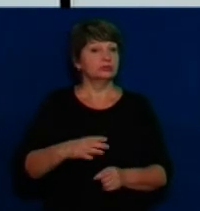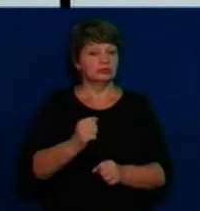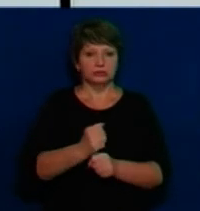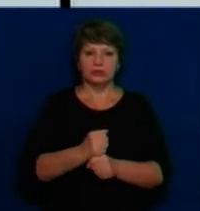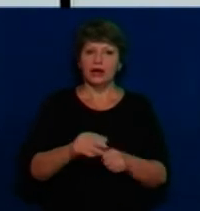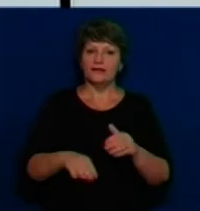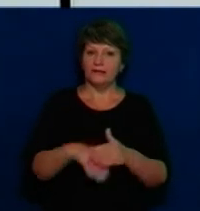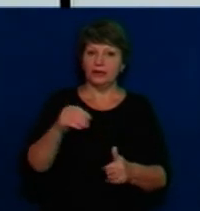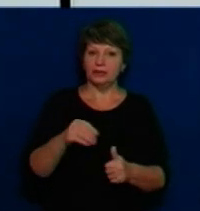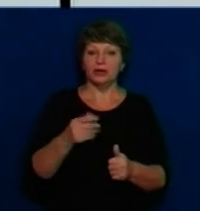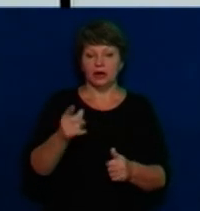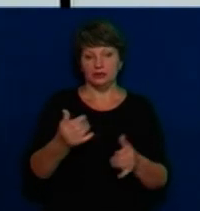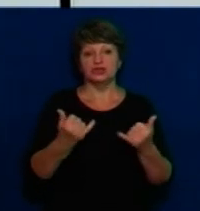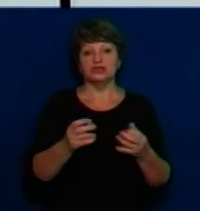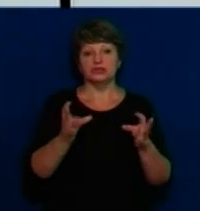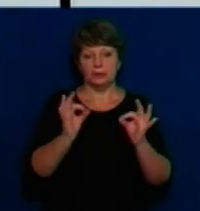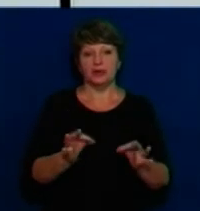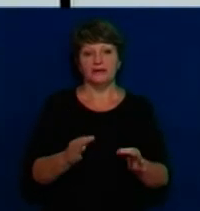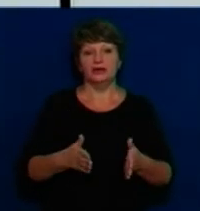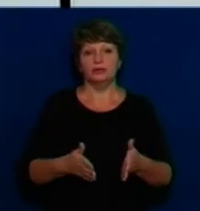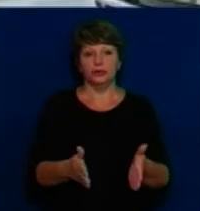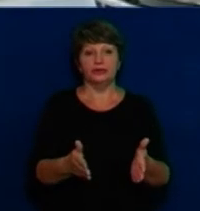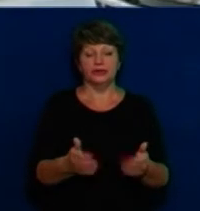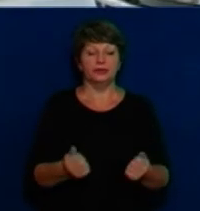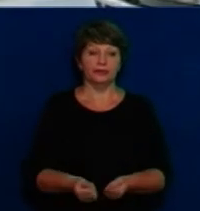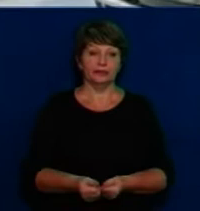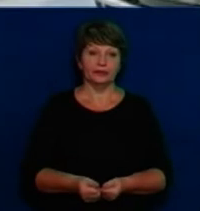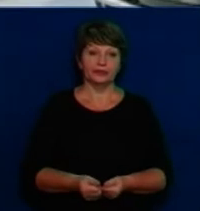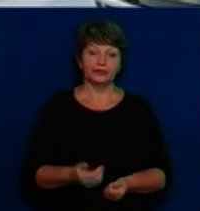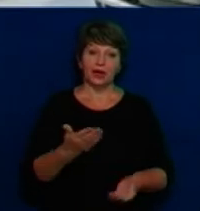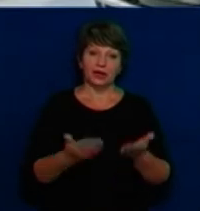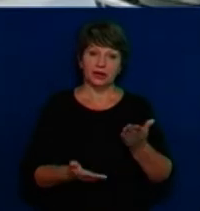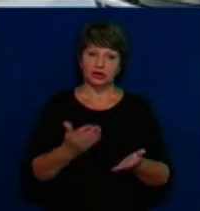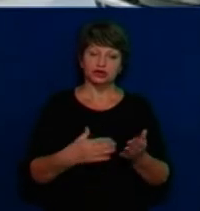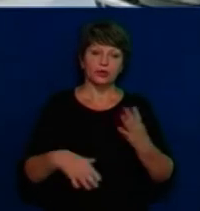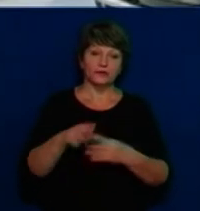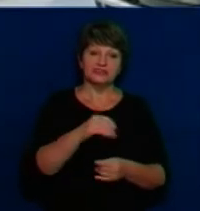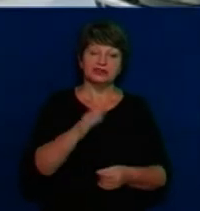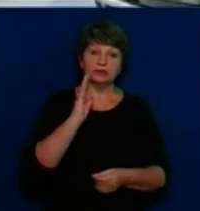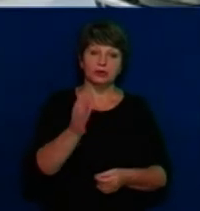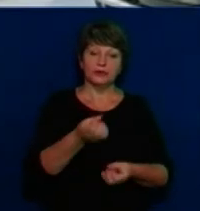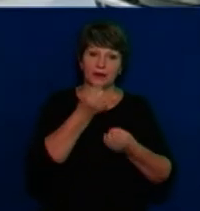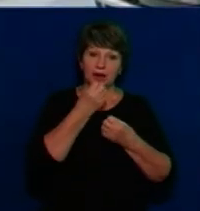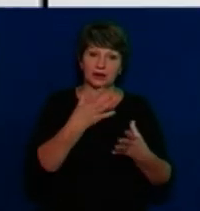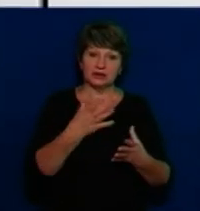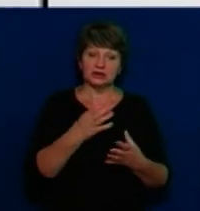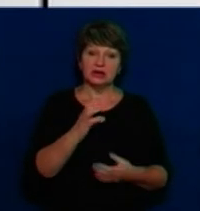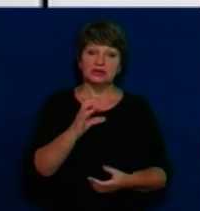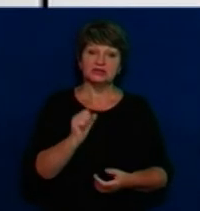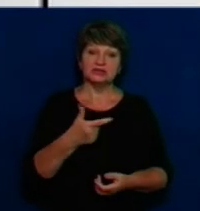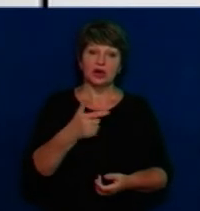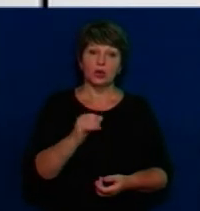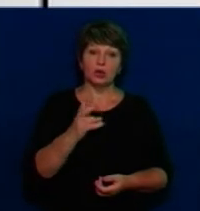Ну, і вони на правильному путі. Отже, якщо все буде гаразд, то навколо Сагунівки об'єднається скільки сіл?